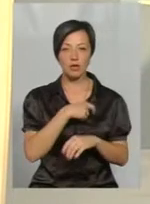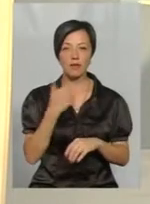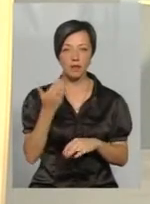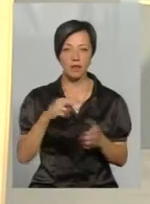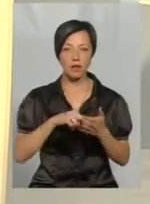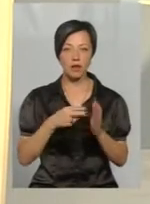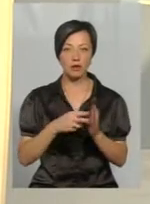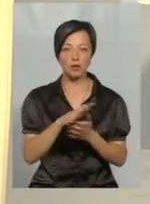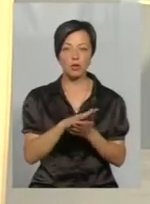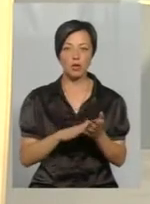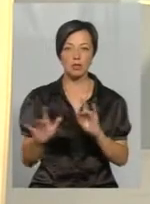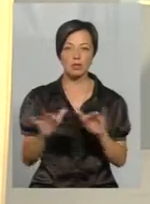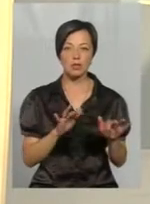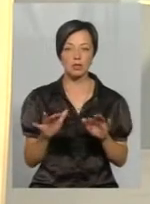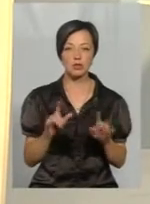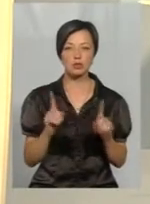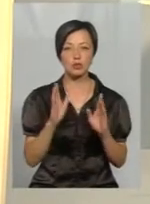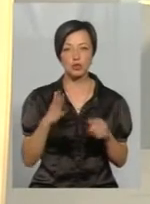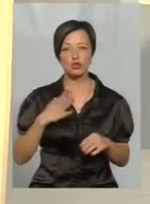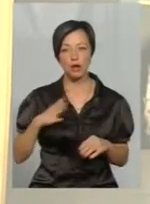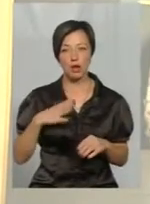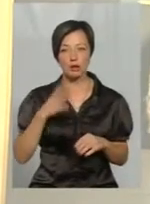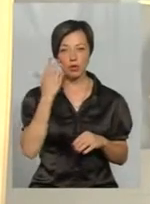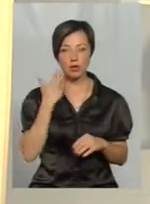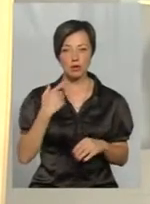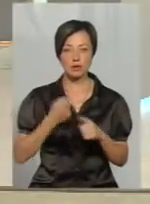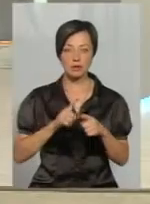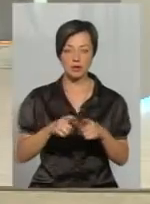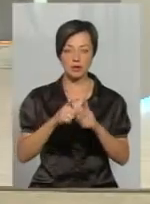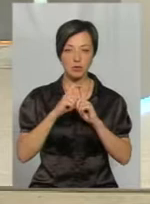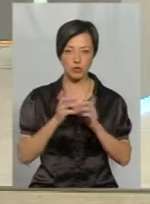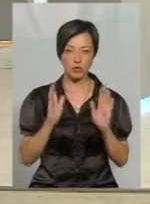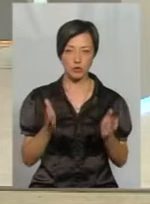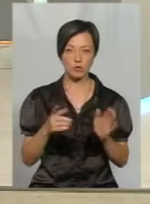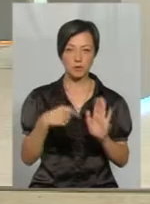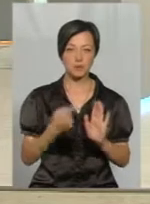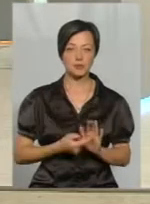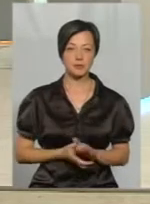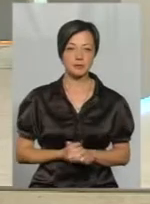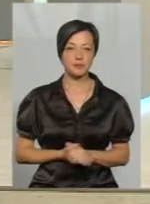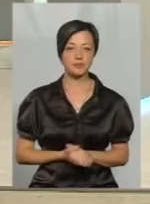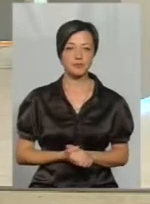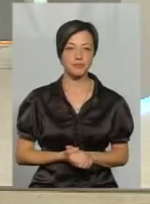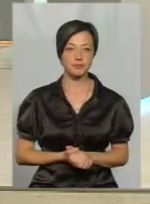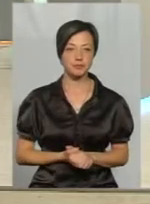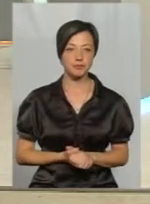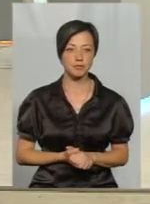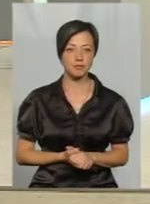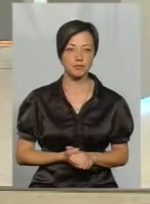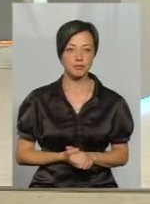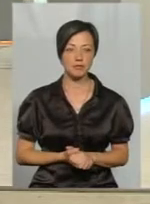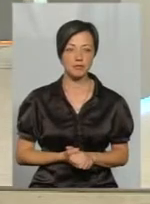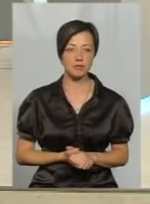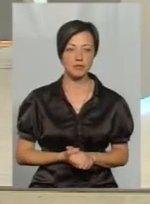ви плануєте якісь подальші кроки? Чи от будете чекати, коли буде ця реакція? Ну, коли буде відповідь і коли будуть приймати, можливо, якісь